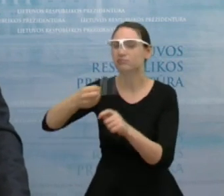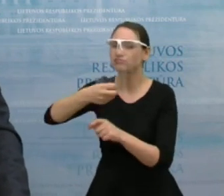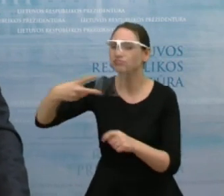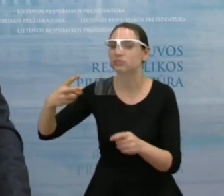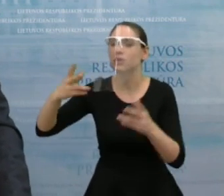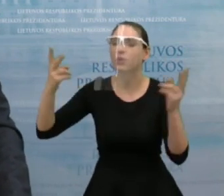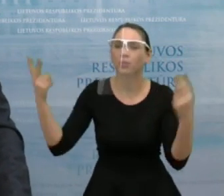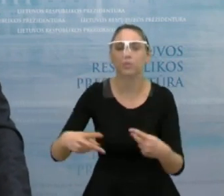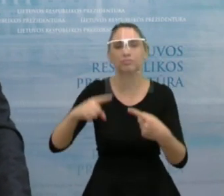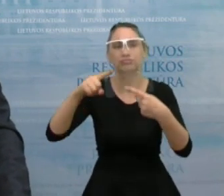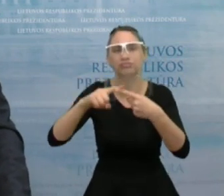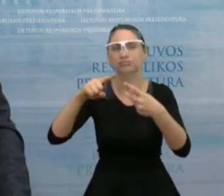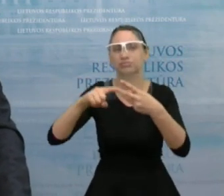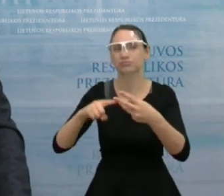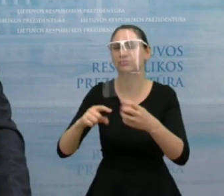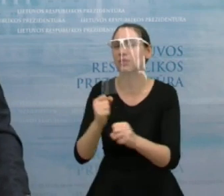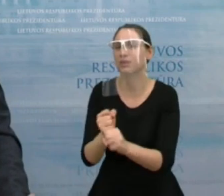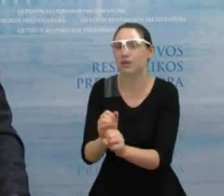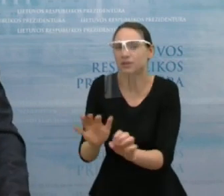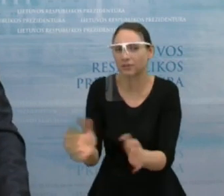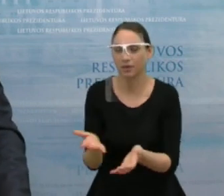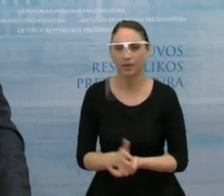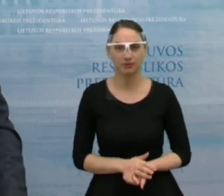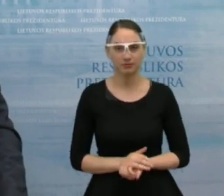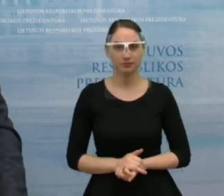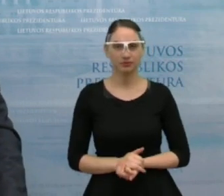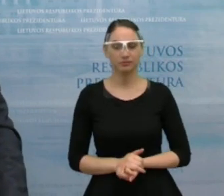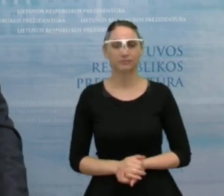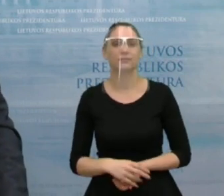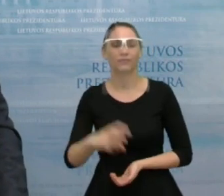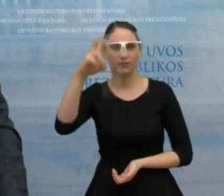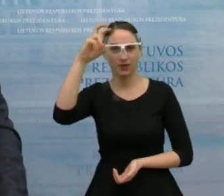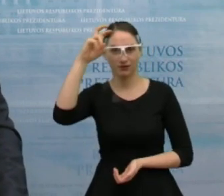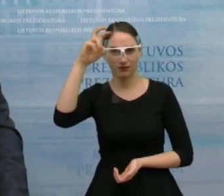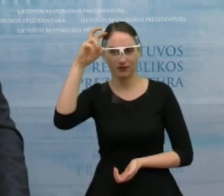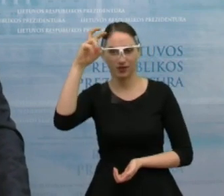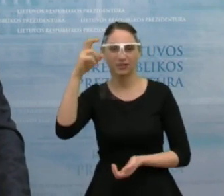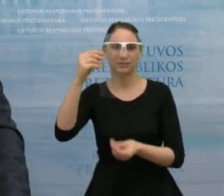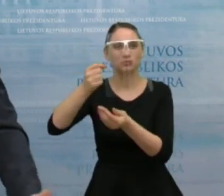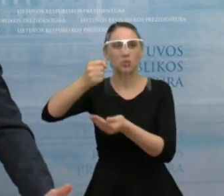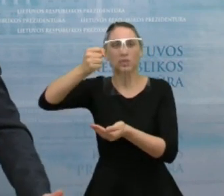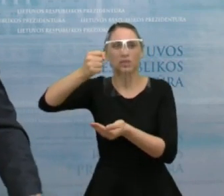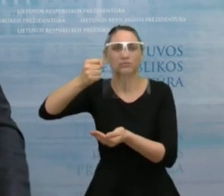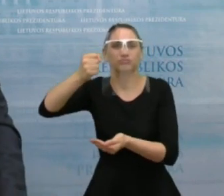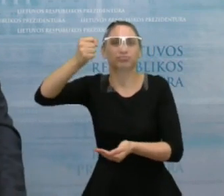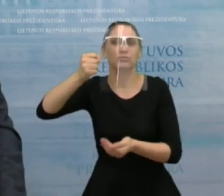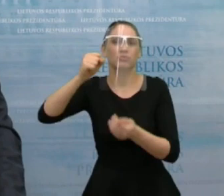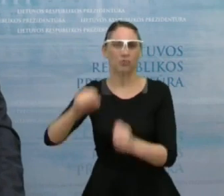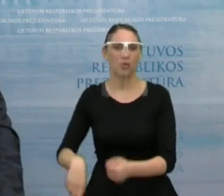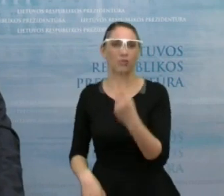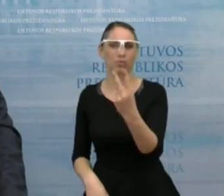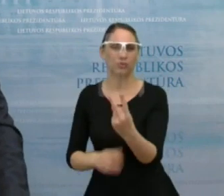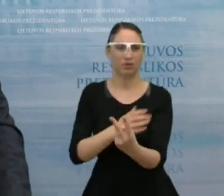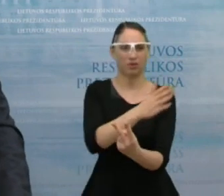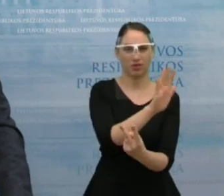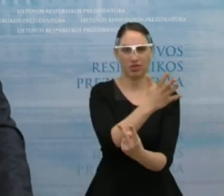konkrečias priemonės reiktų pasirinkti. Na, didinant valstybės resursus, iš esmės yra du keliai. Pirmas